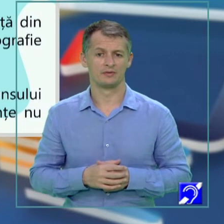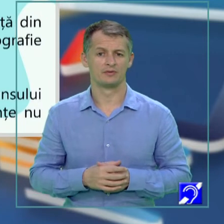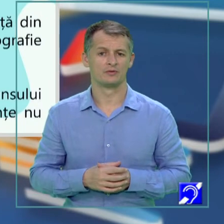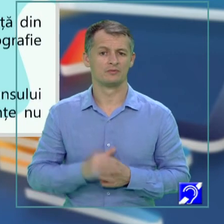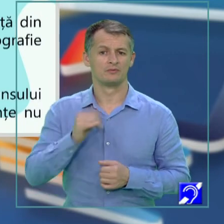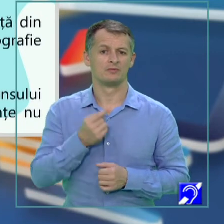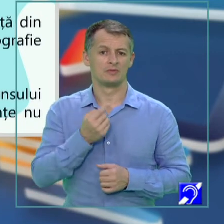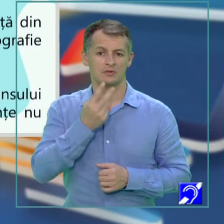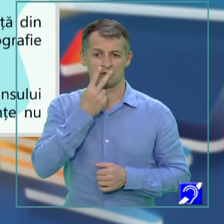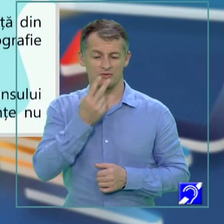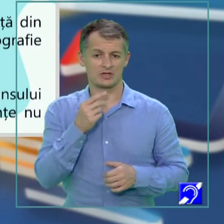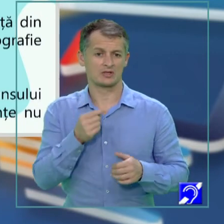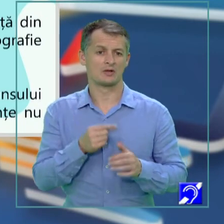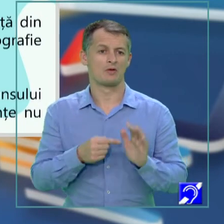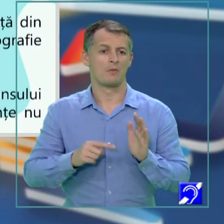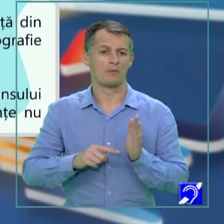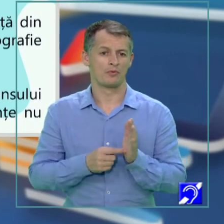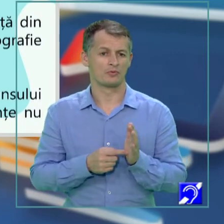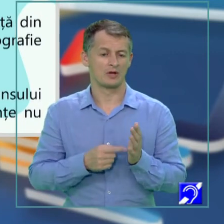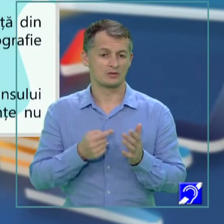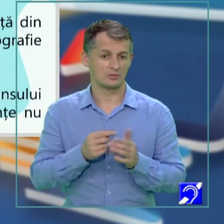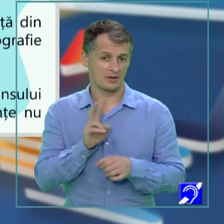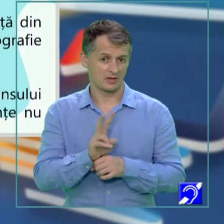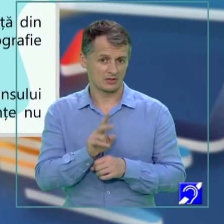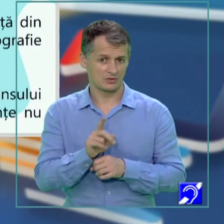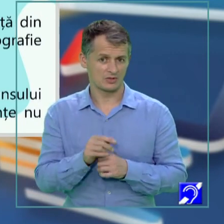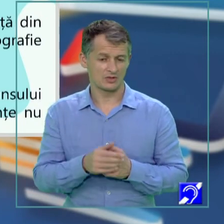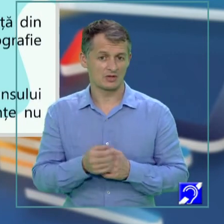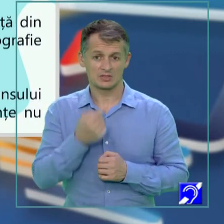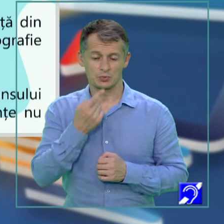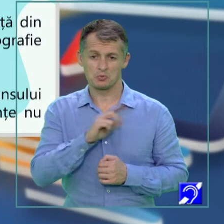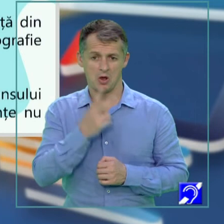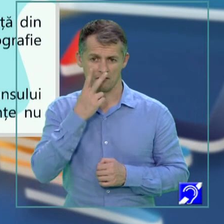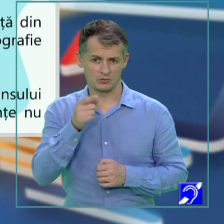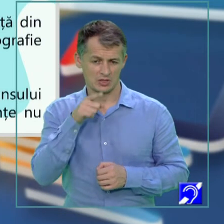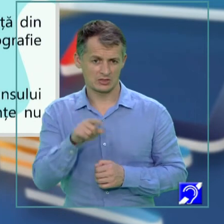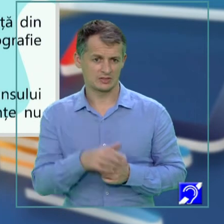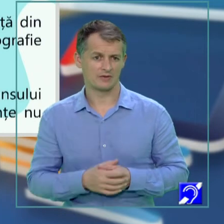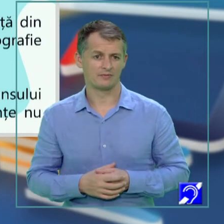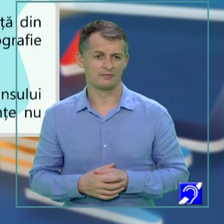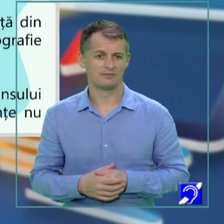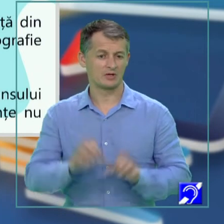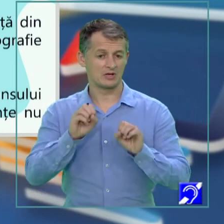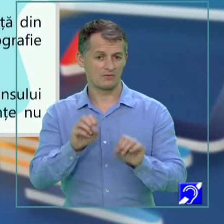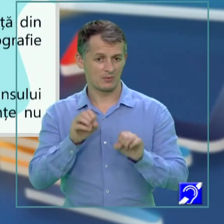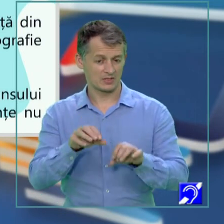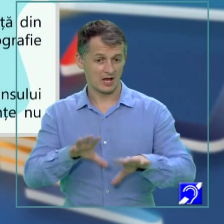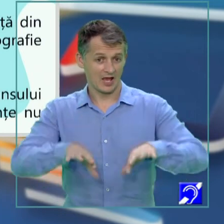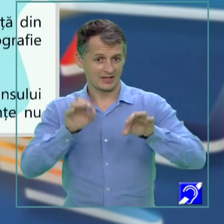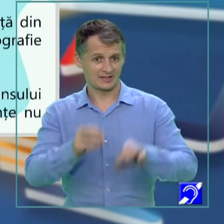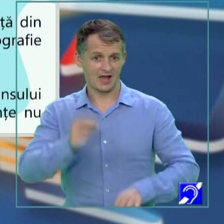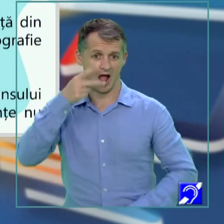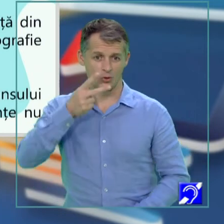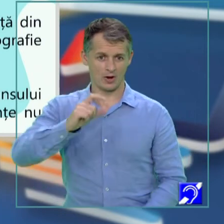atrăsese atenția noastră era prezența balenilor flancet, dar n-am văzut balene de acest soi. Informație găsită în al doilea